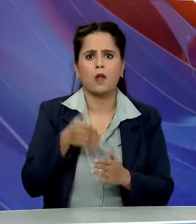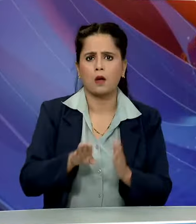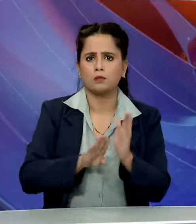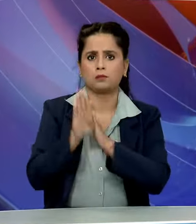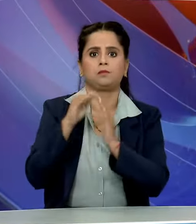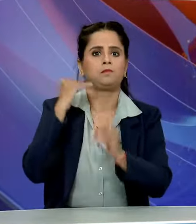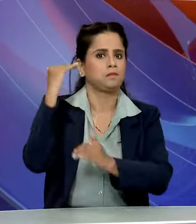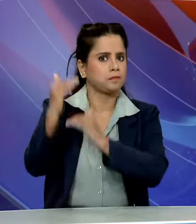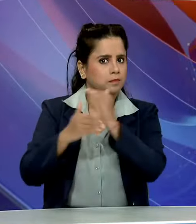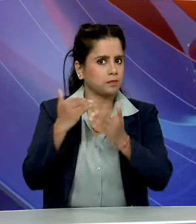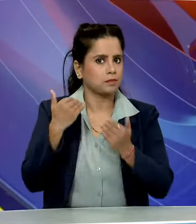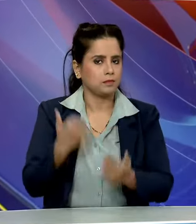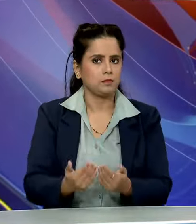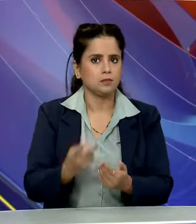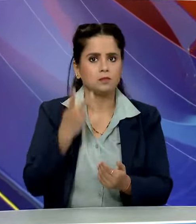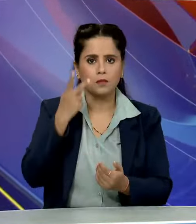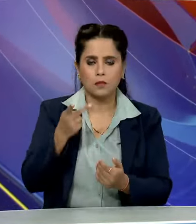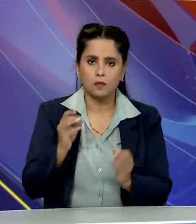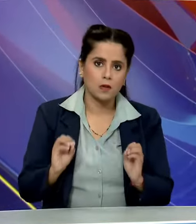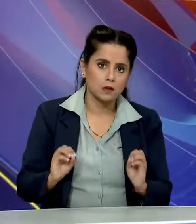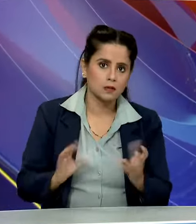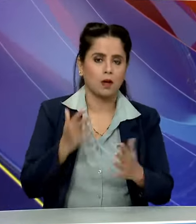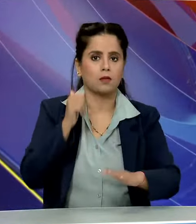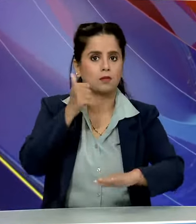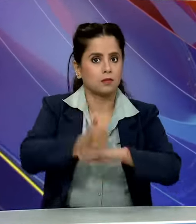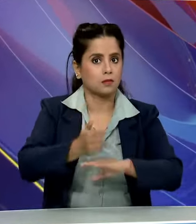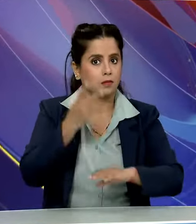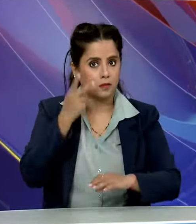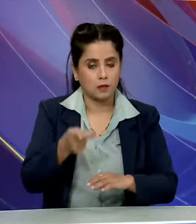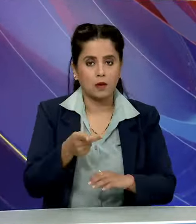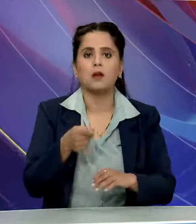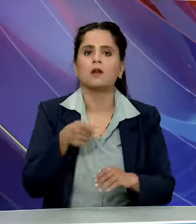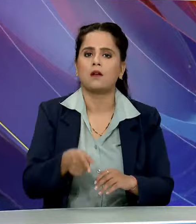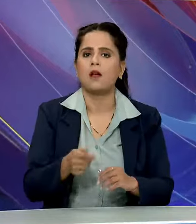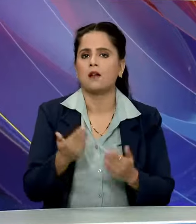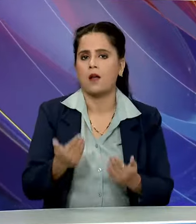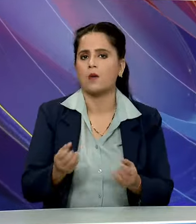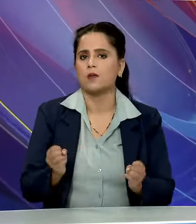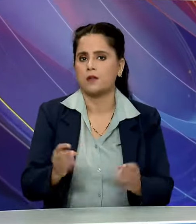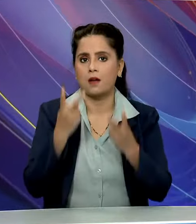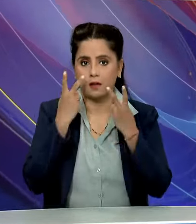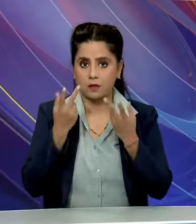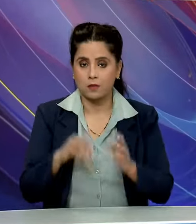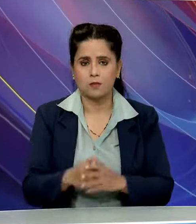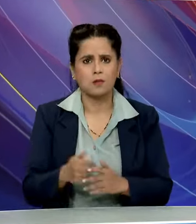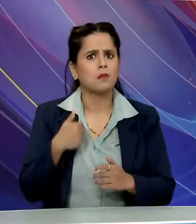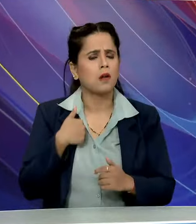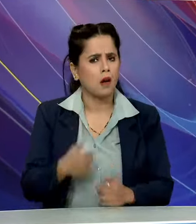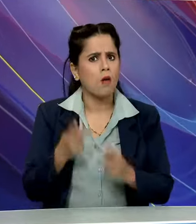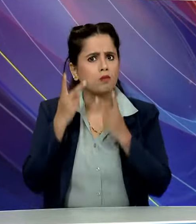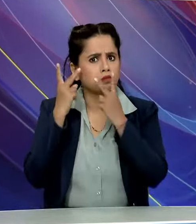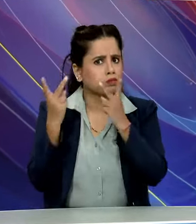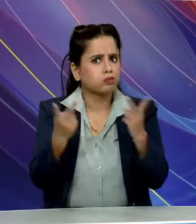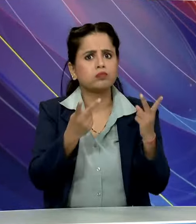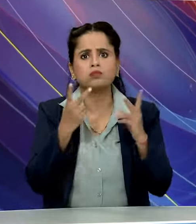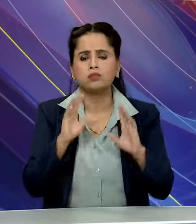कारियों का सिलान्यास और लोकारपन हुआ है और मैं देख रहा था